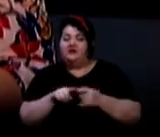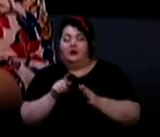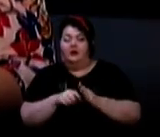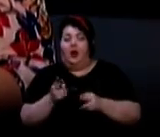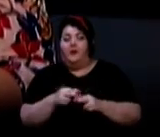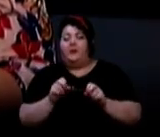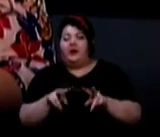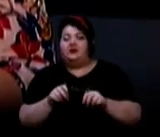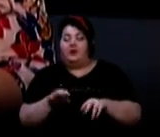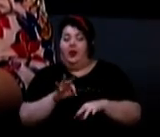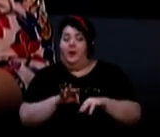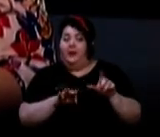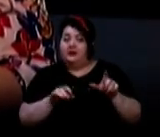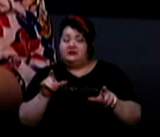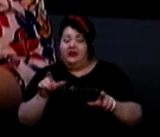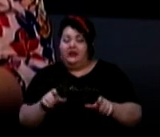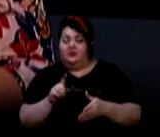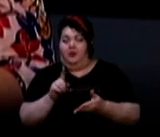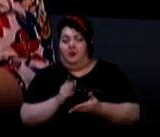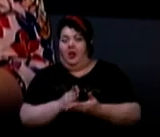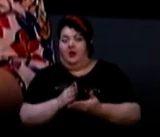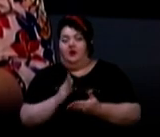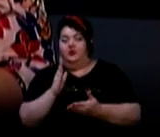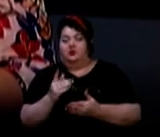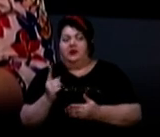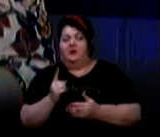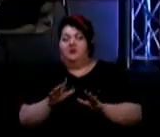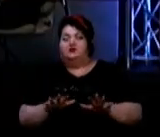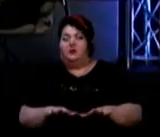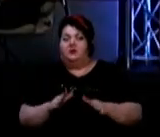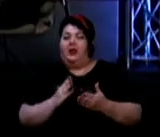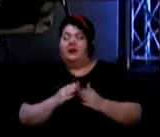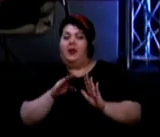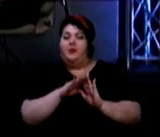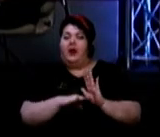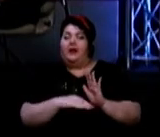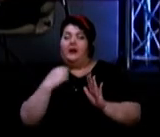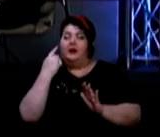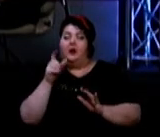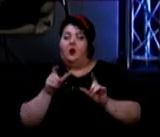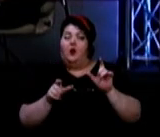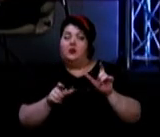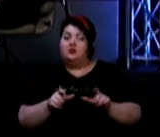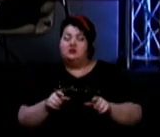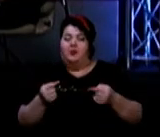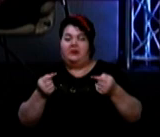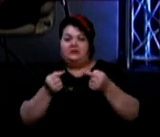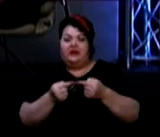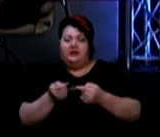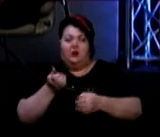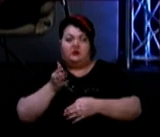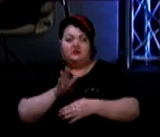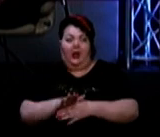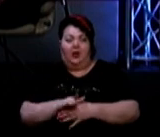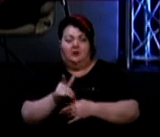безпеки пацієнтів має бути на першому місці. Чим, власне, бажання пацієнта. Є перелік осіб, згідно з наказом, про яке ви сьогодні згадували, які мають право